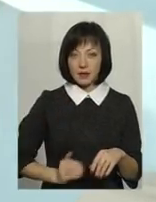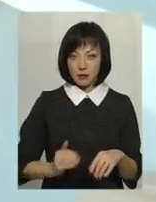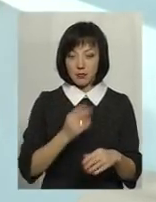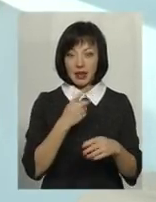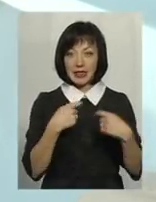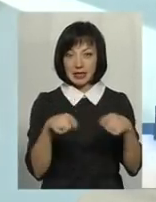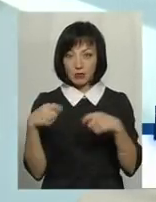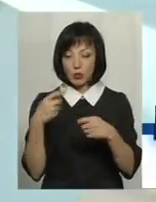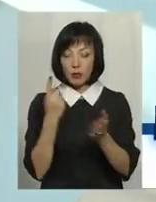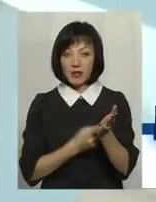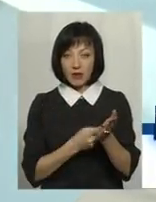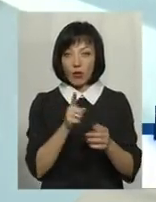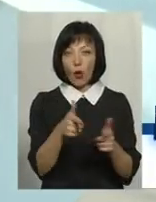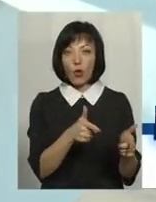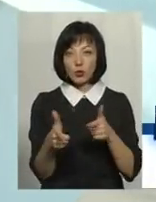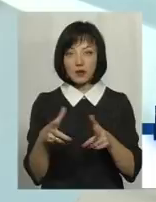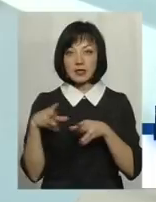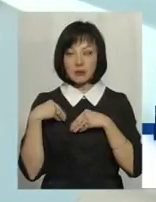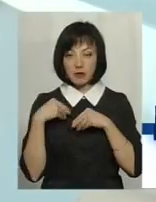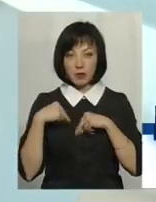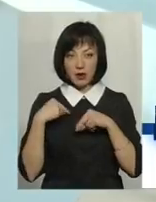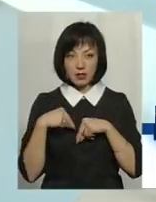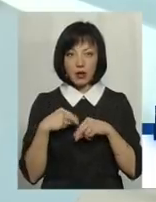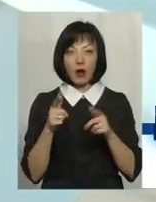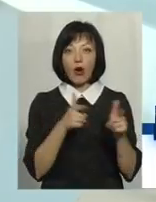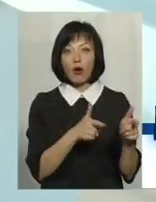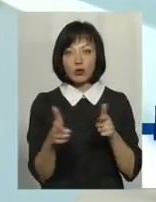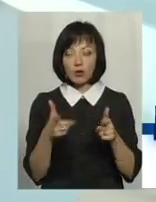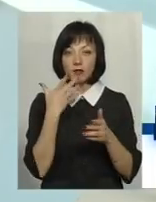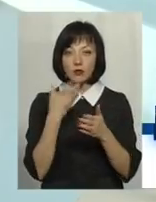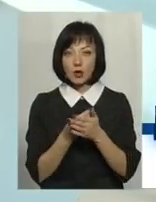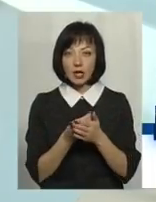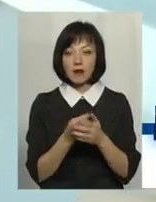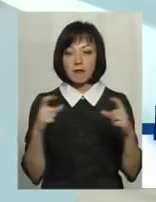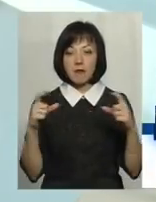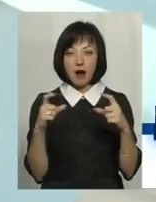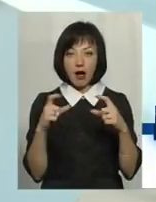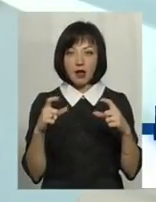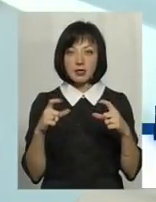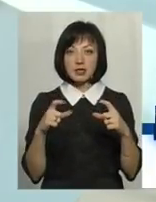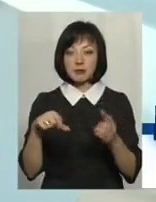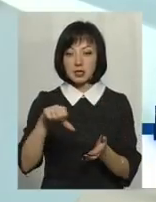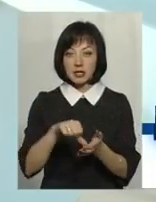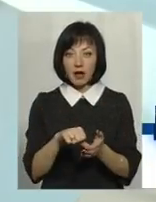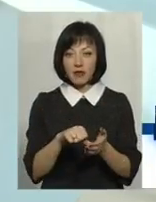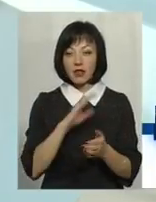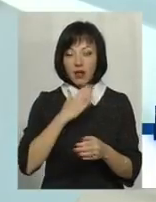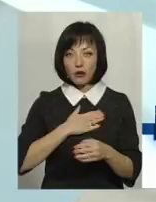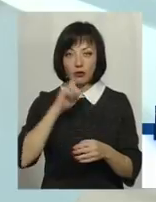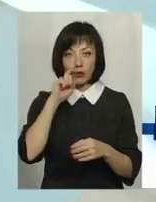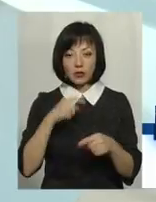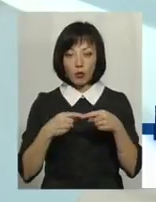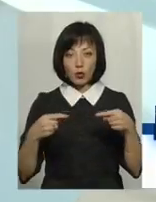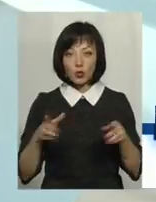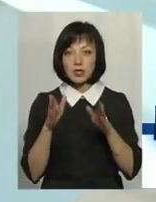мені підтвердили те, що вони готові з нами до співпраці, вони готові у своїх власних магазинах представити лінійку нашого продукту,